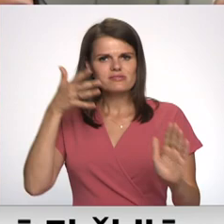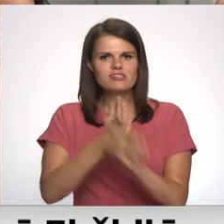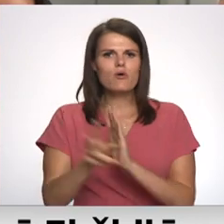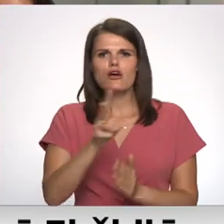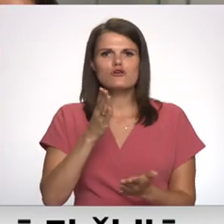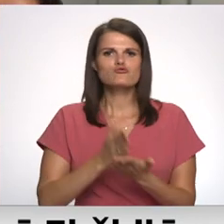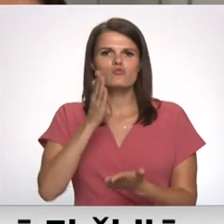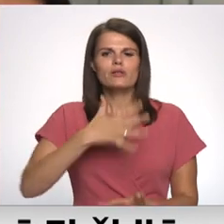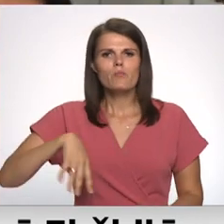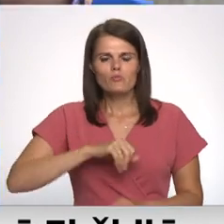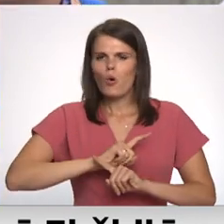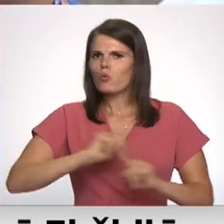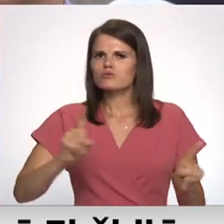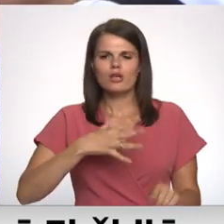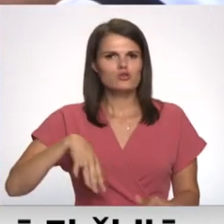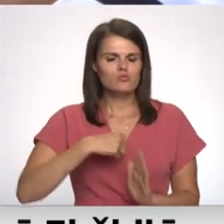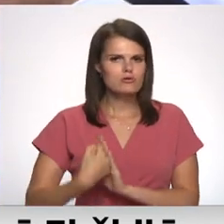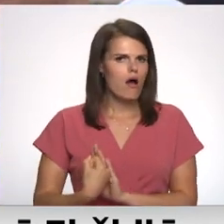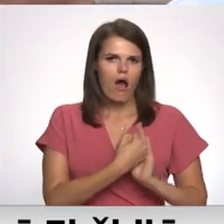mums un tiešām mūsu uzreiz atbalsta.